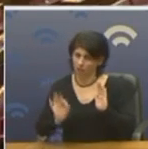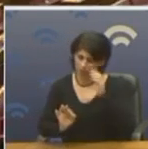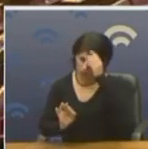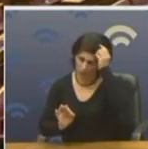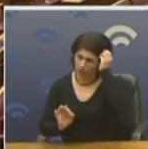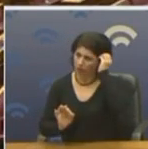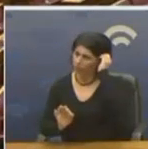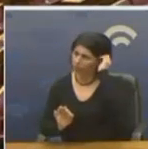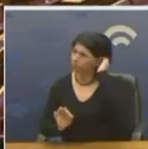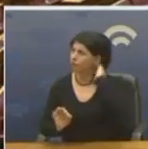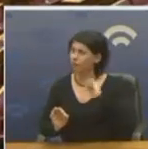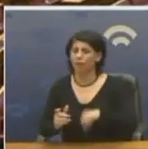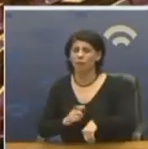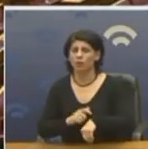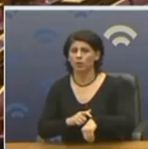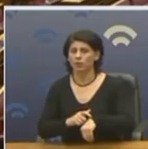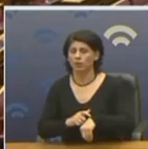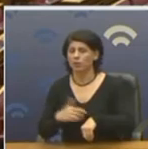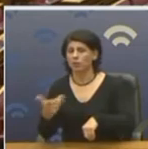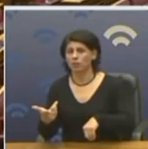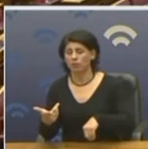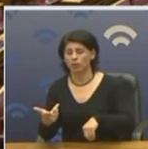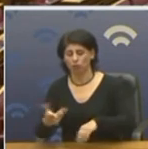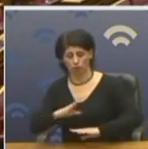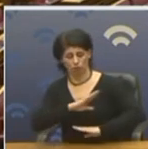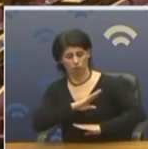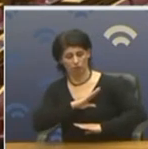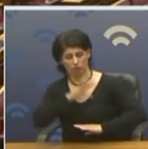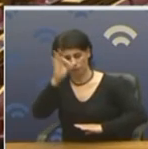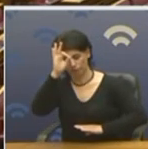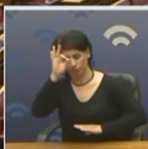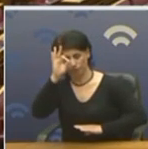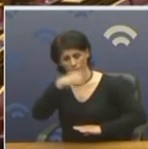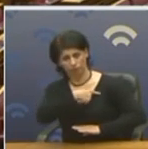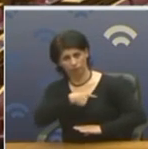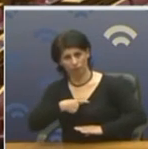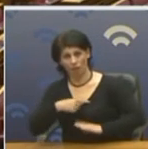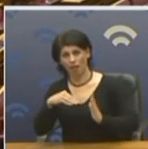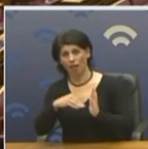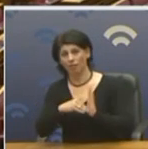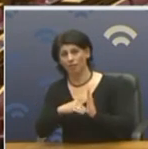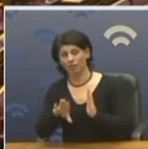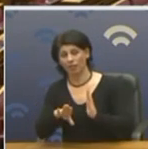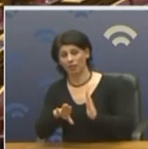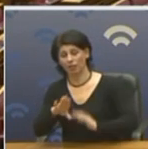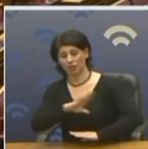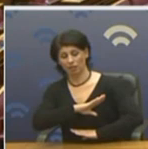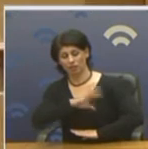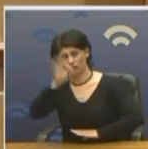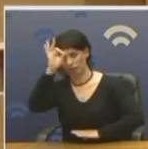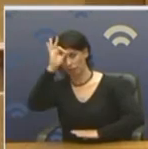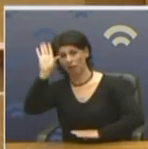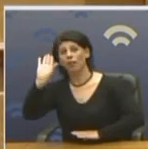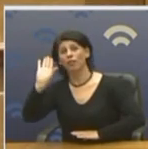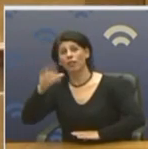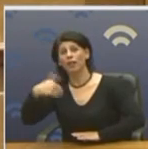Προλαβαίνεις κιόλας. Όχι τίποτα άλλο. Με τους εστόλους τι κάνετε κύριε Υπουργέ. Η διοικητική δεν πρέπει να είναι μέσα. Στα χαχή. Εστόλους. Η έστολη δεν είναι